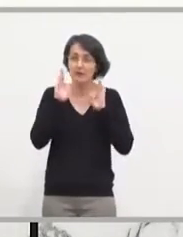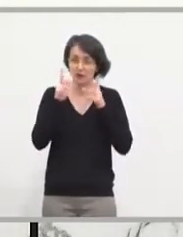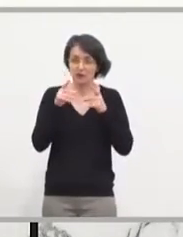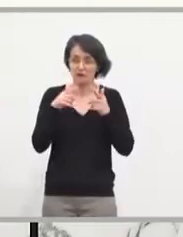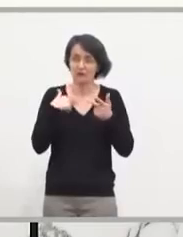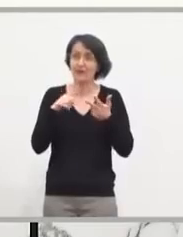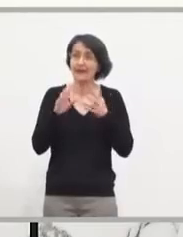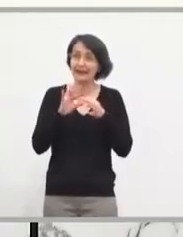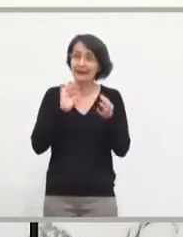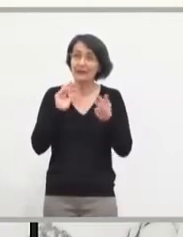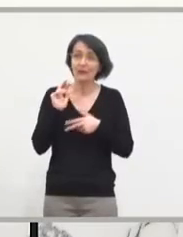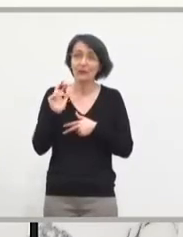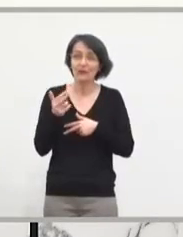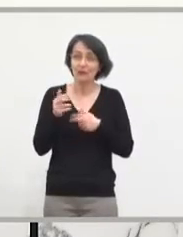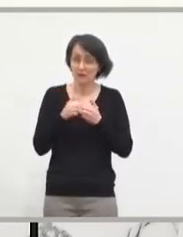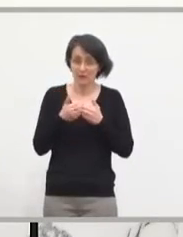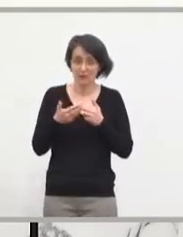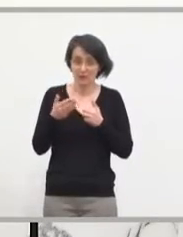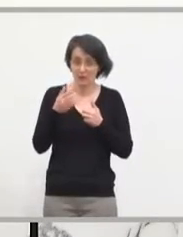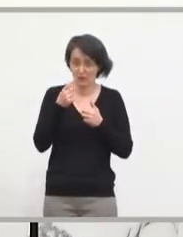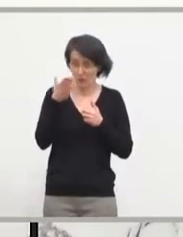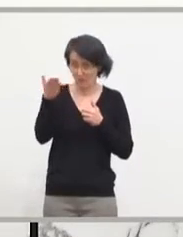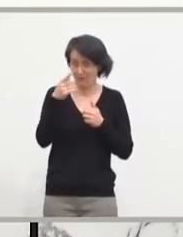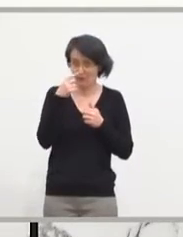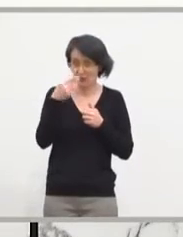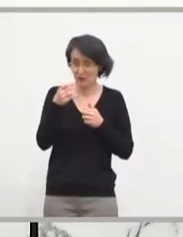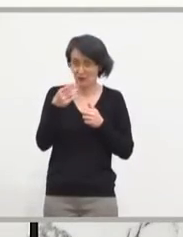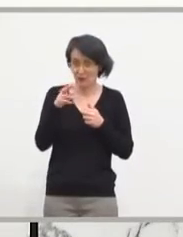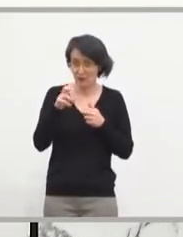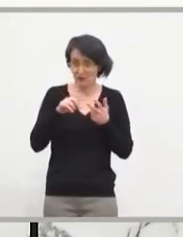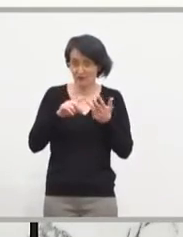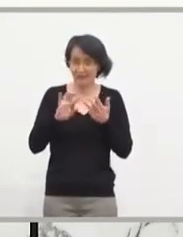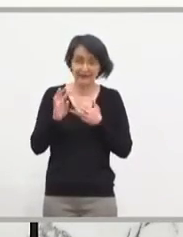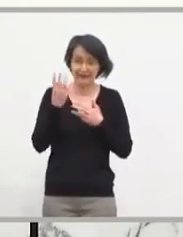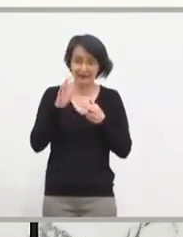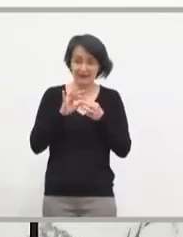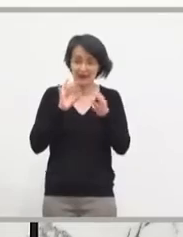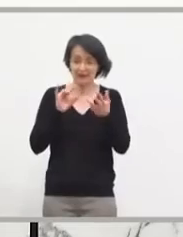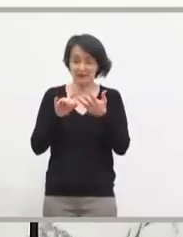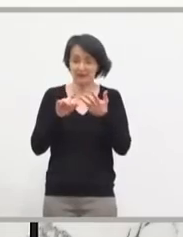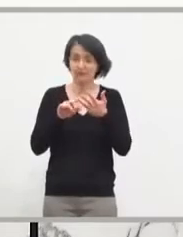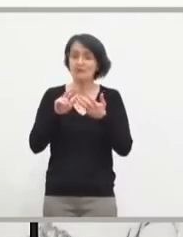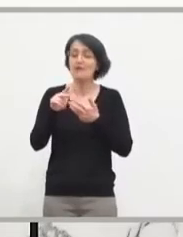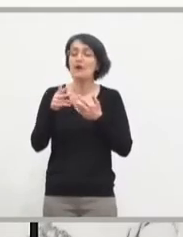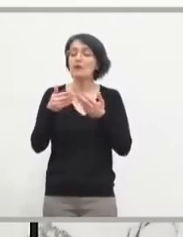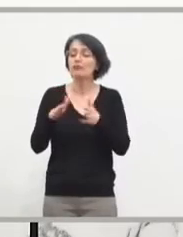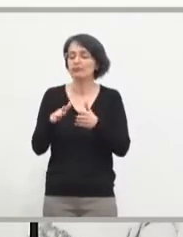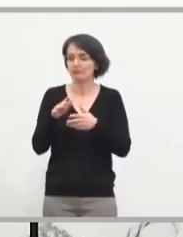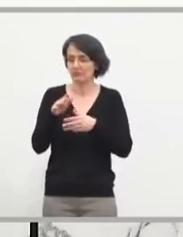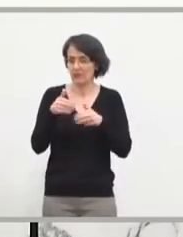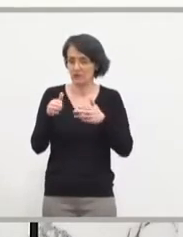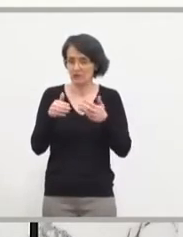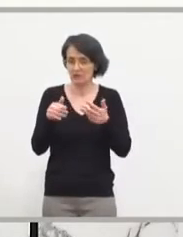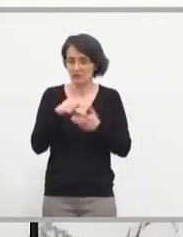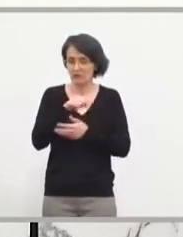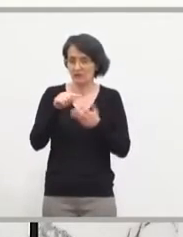de la troisième avec vous, M. Bourg, et de la quatrième que nous allons mettre en place. Tout sauf vous.